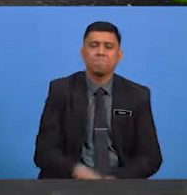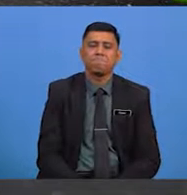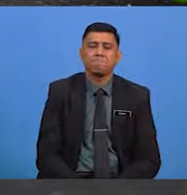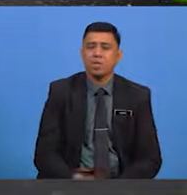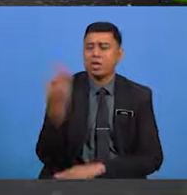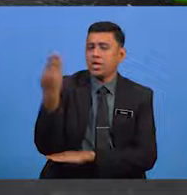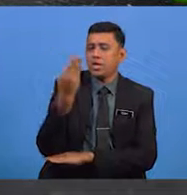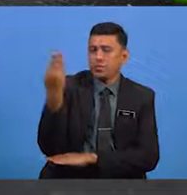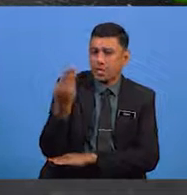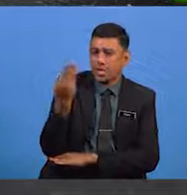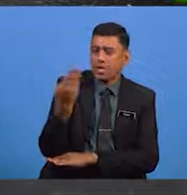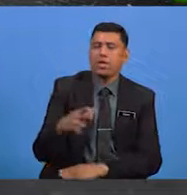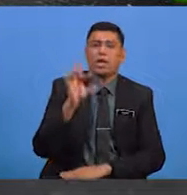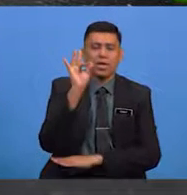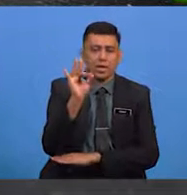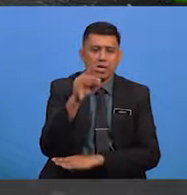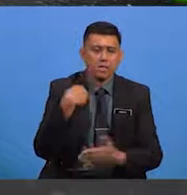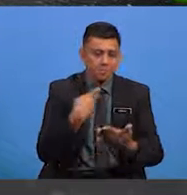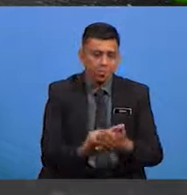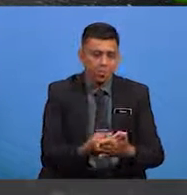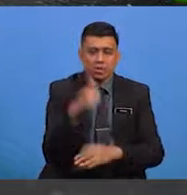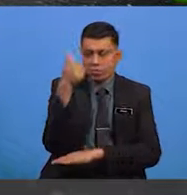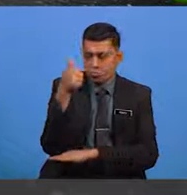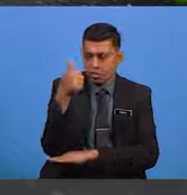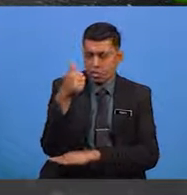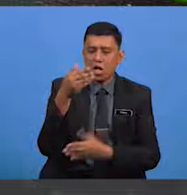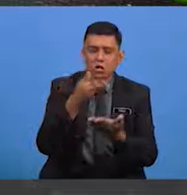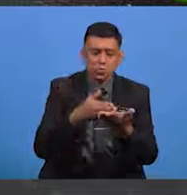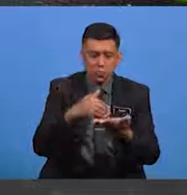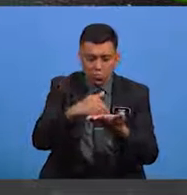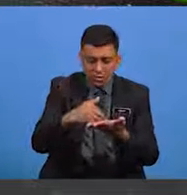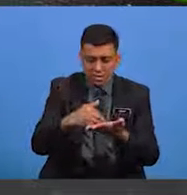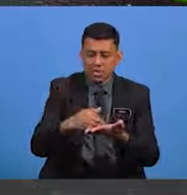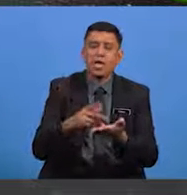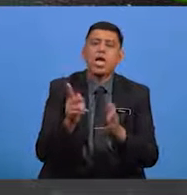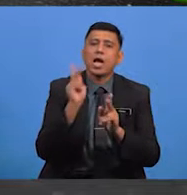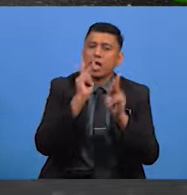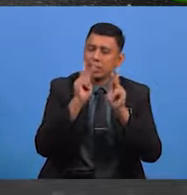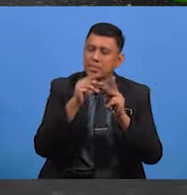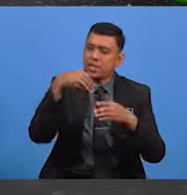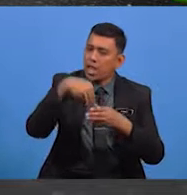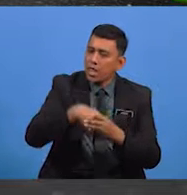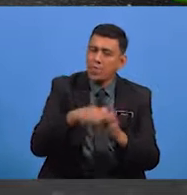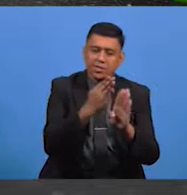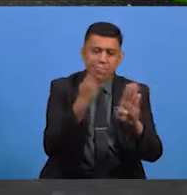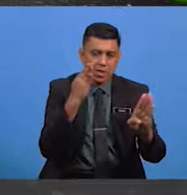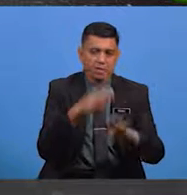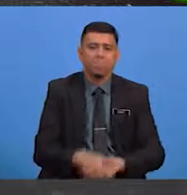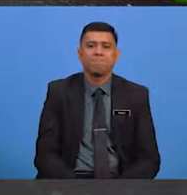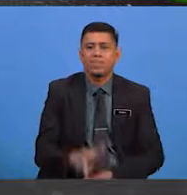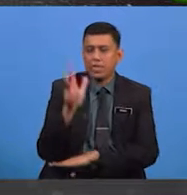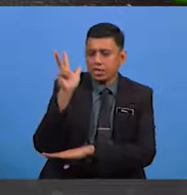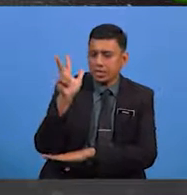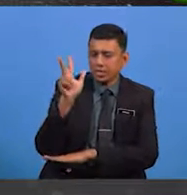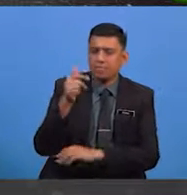biasanya ialah 8 hingga 10 suku kata dalam sebaris Ketiga,